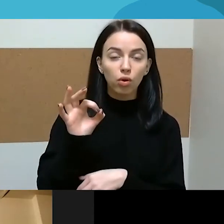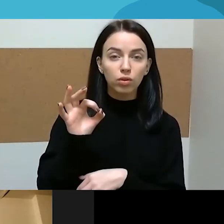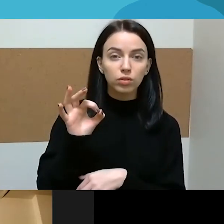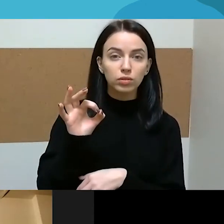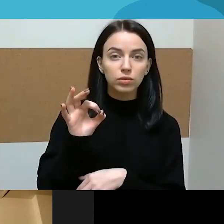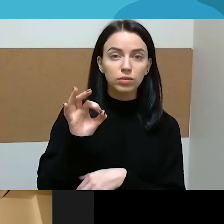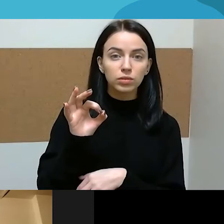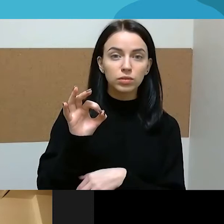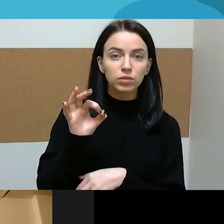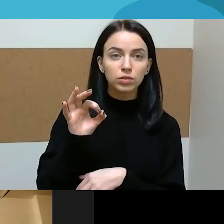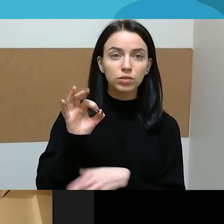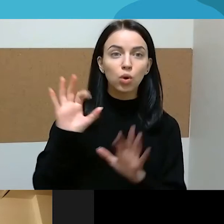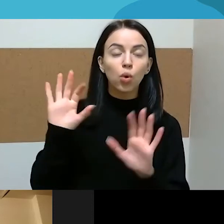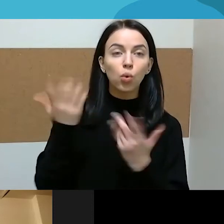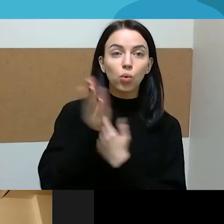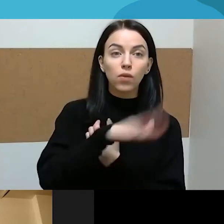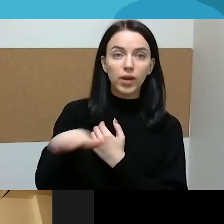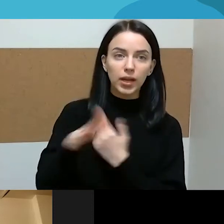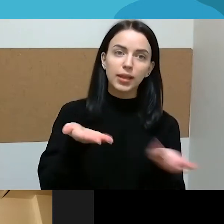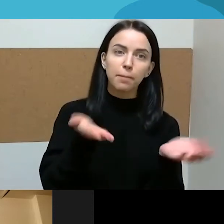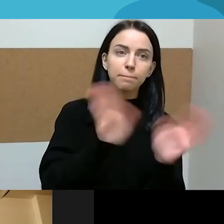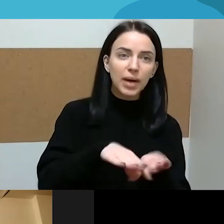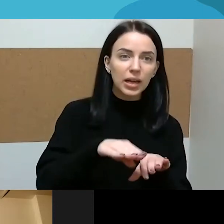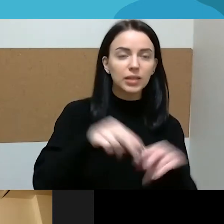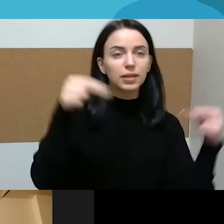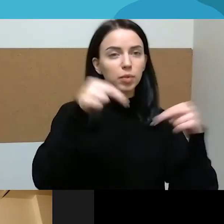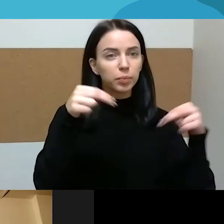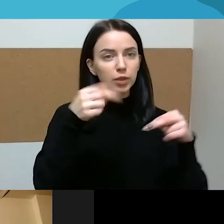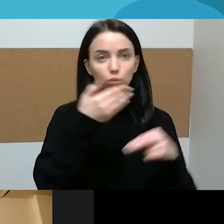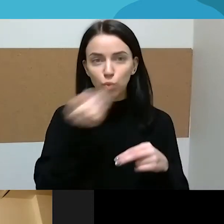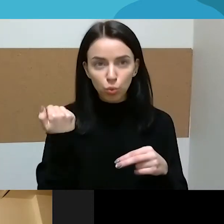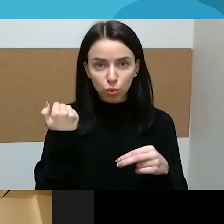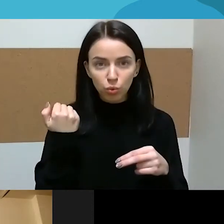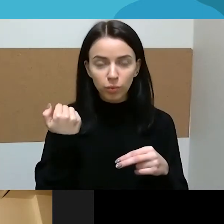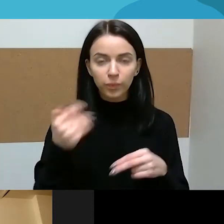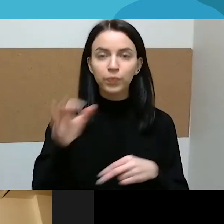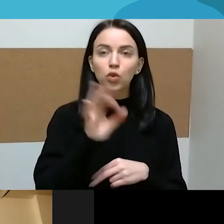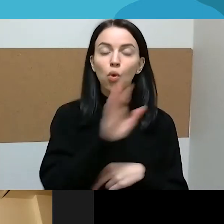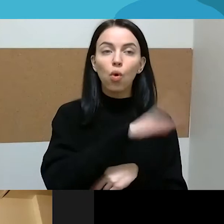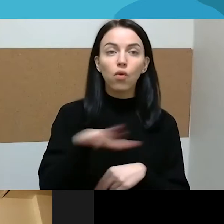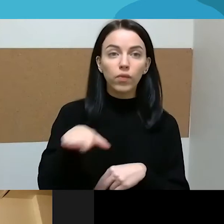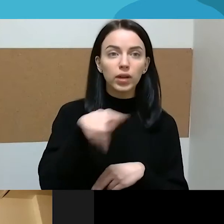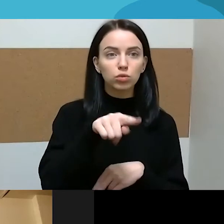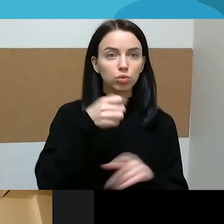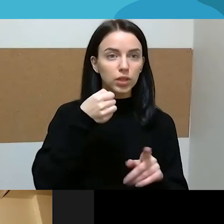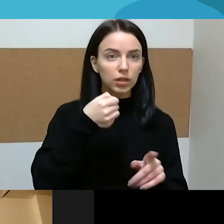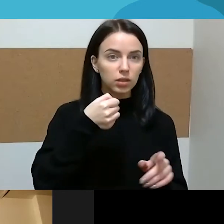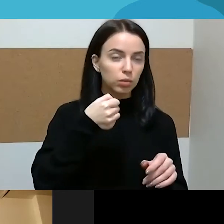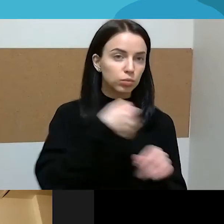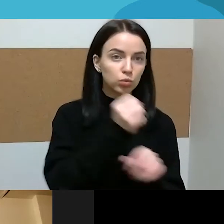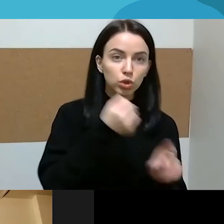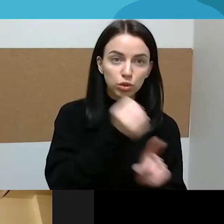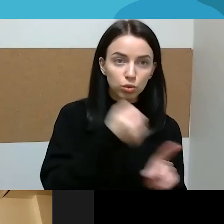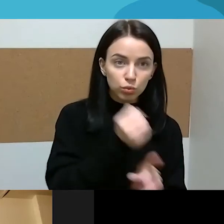apie paliktus arba neprižiūrėtus vaikus, arba apie vaikus, prieš kurios yra smurtaujama, tai